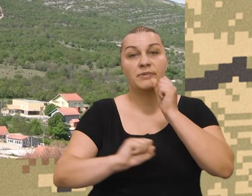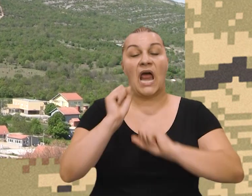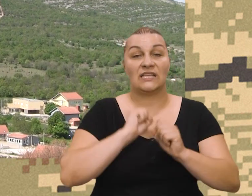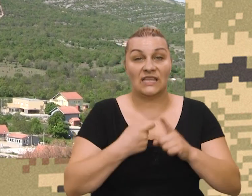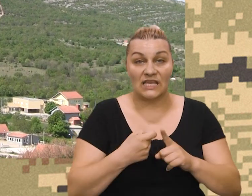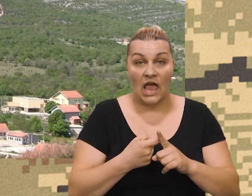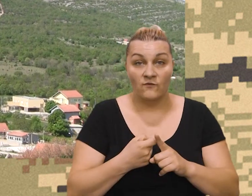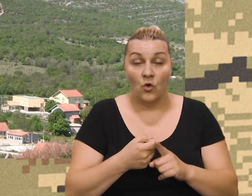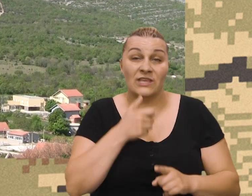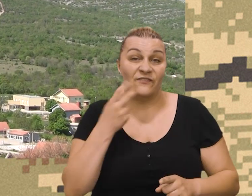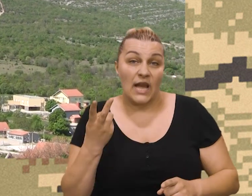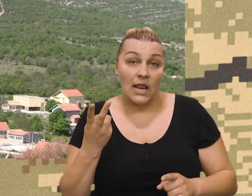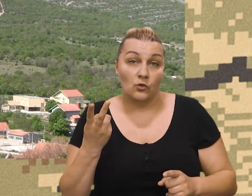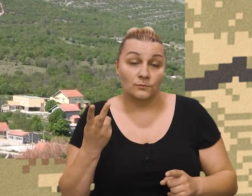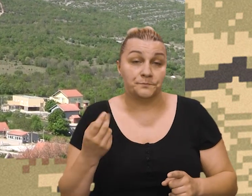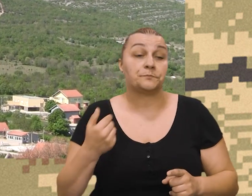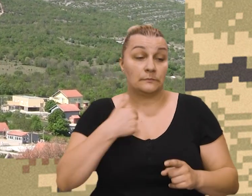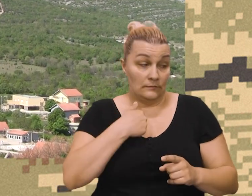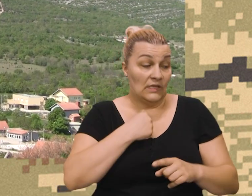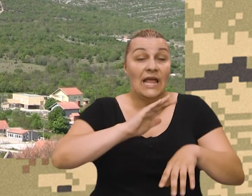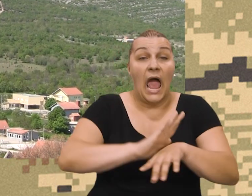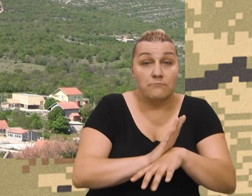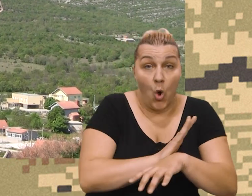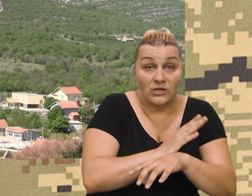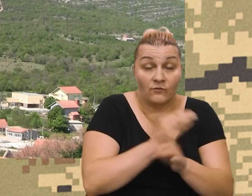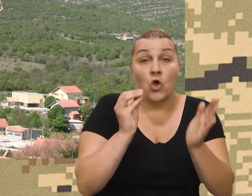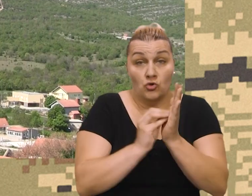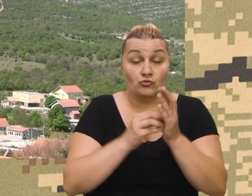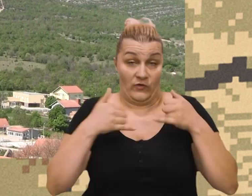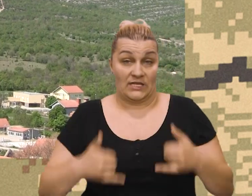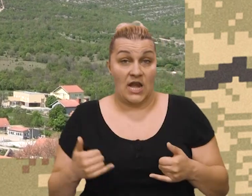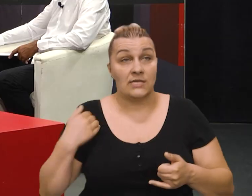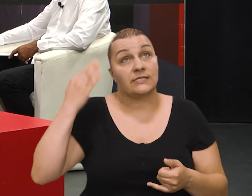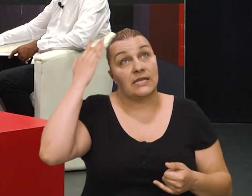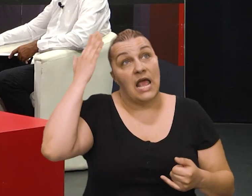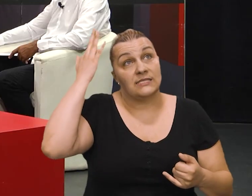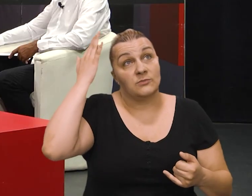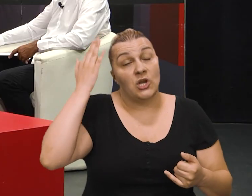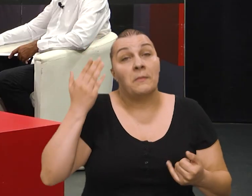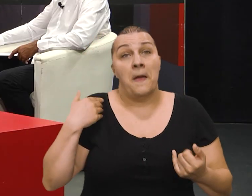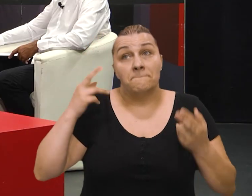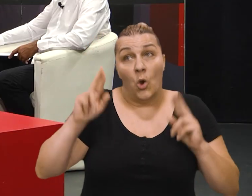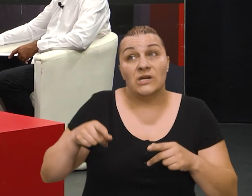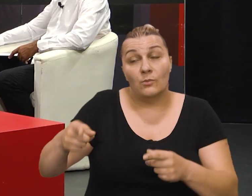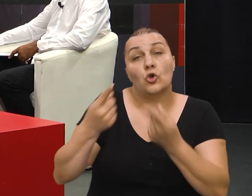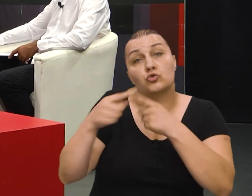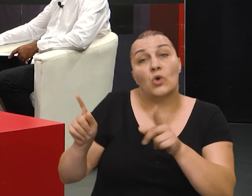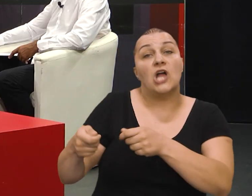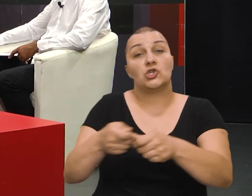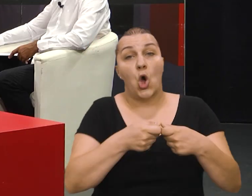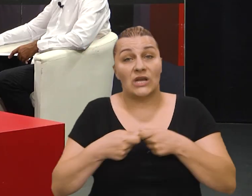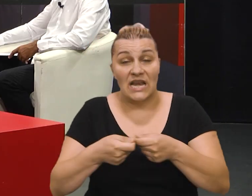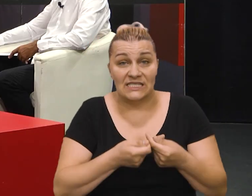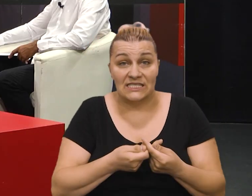braniti Kijevom i vrliku, iako ja emotivno i dan danas, razmišljam da se sasvim drugačije to moglo